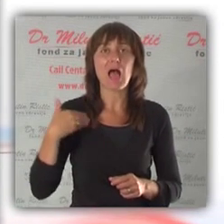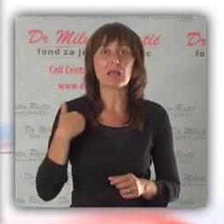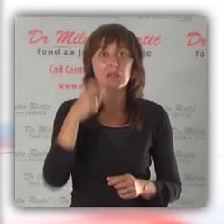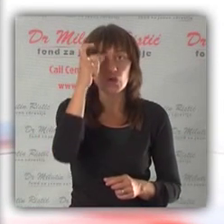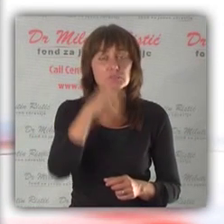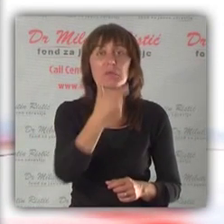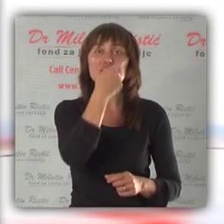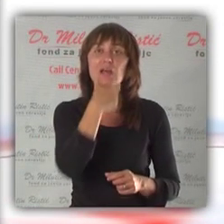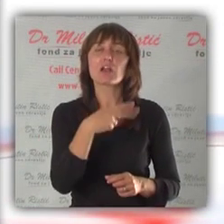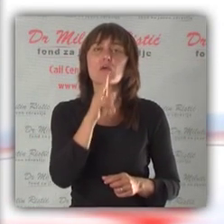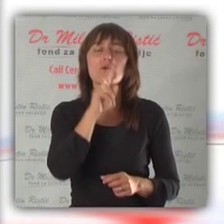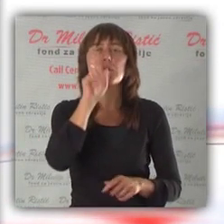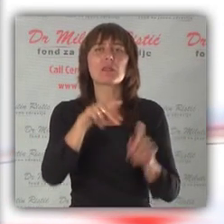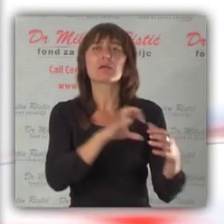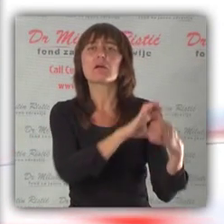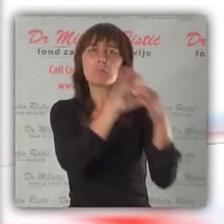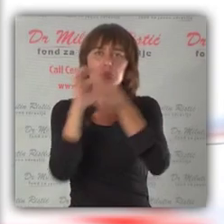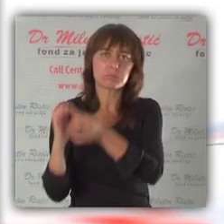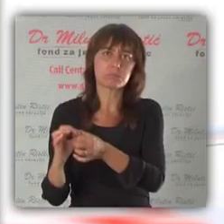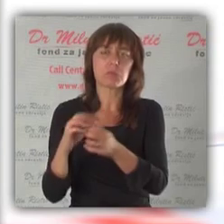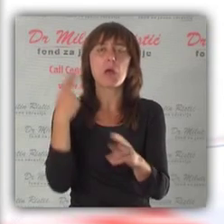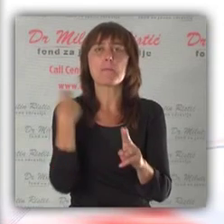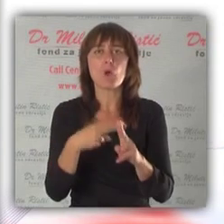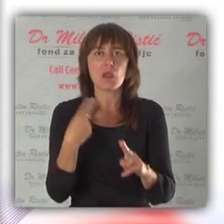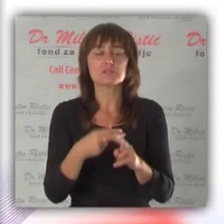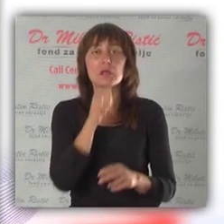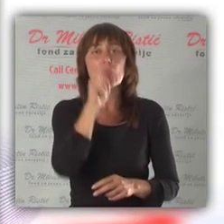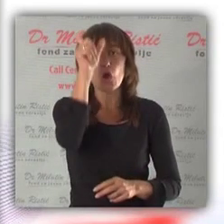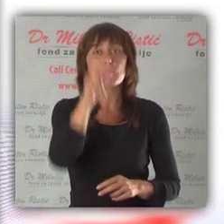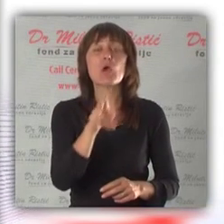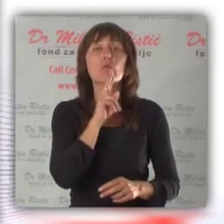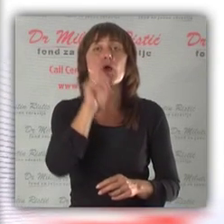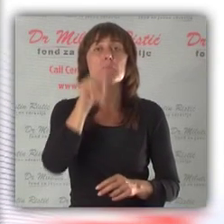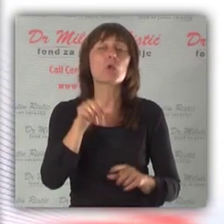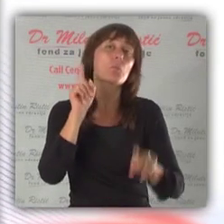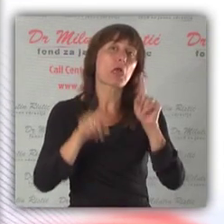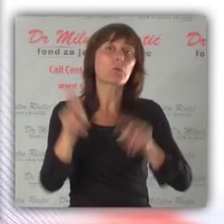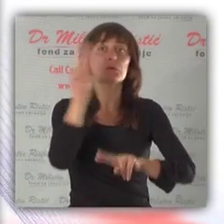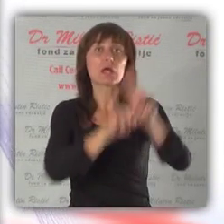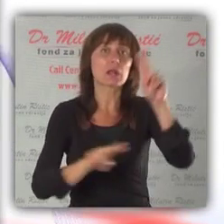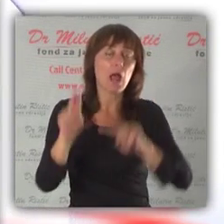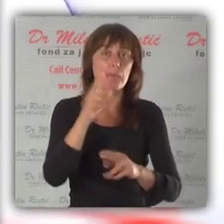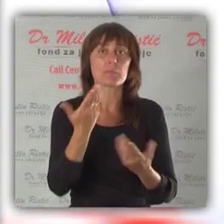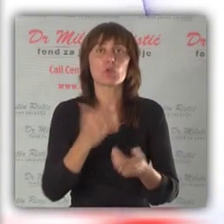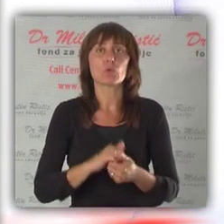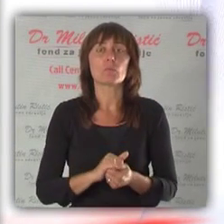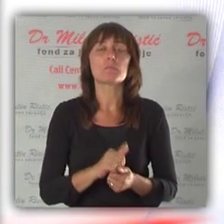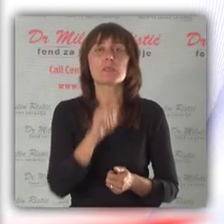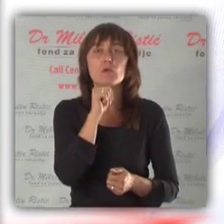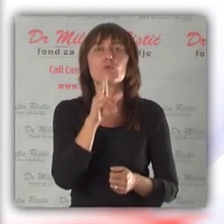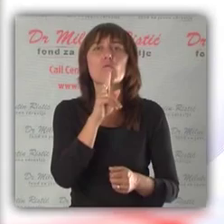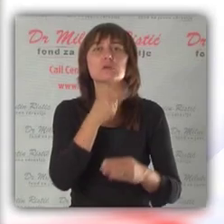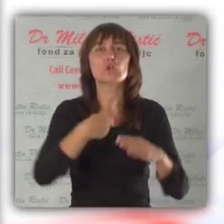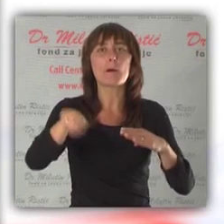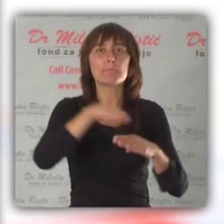su molade osobe, stare, osobe koje imaju neke hronične bolesti i osobe koje imaju neku terapiju kao i